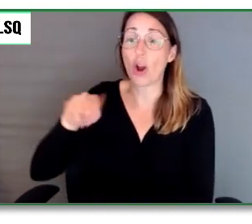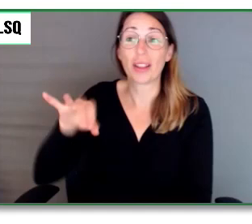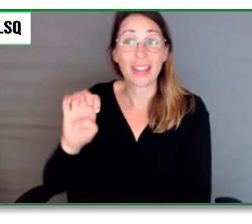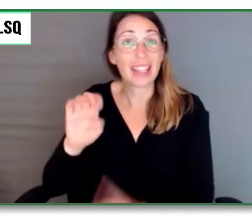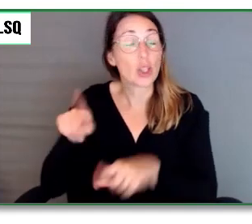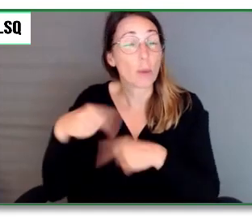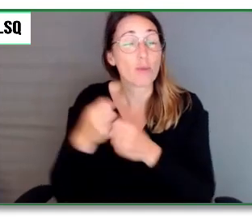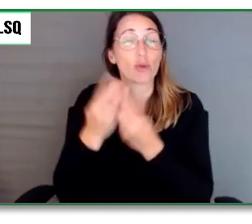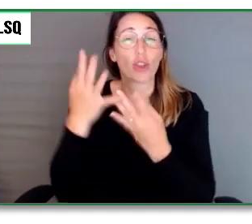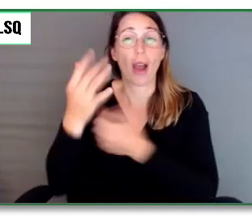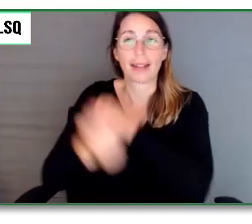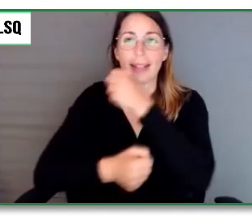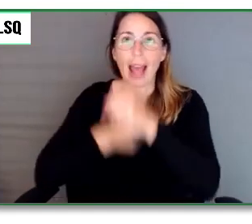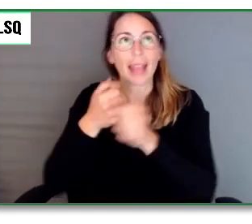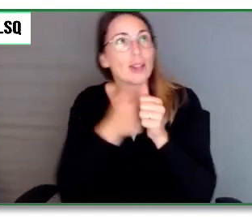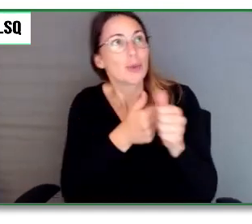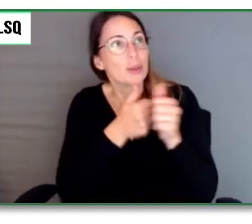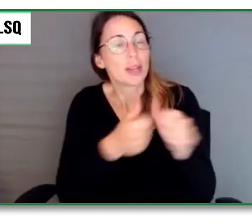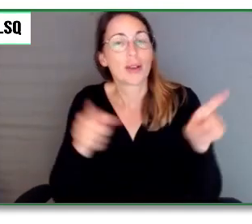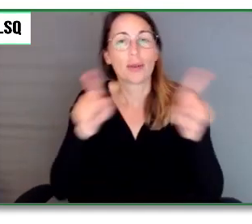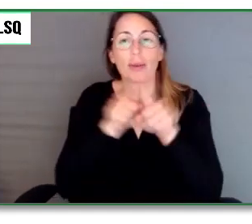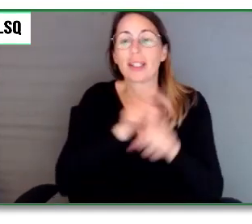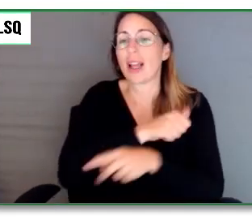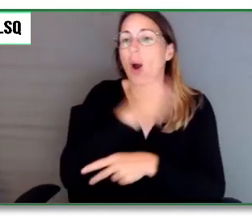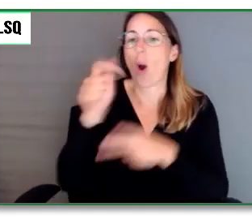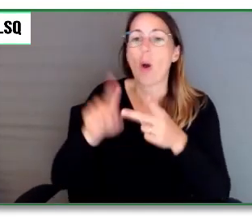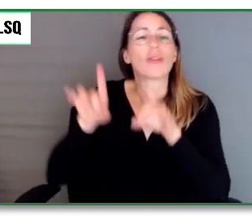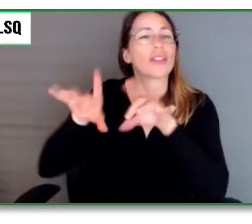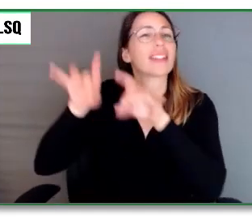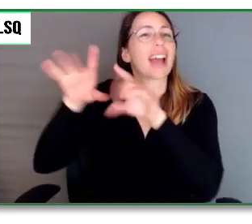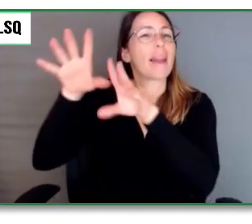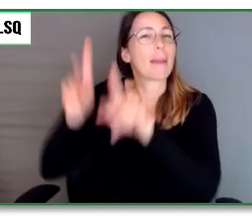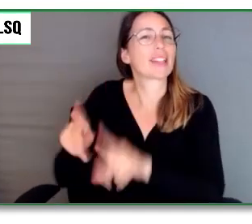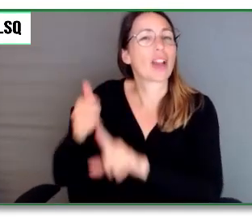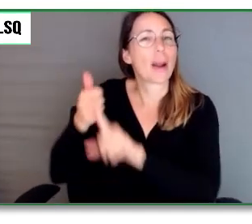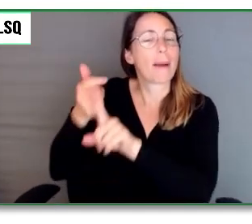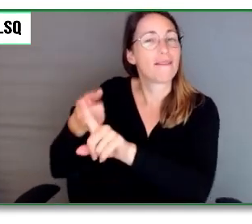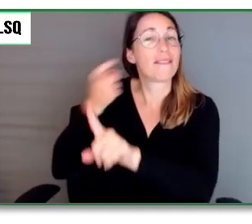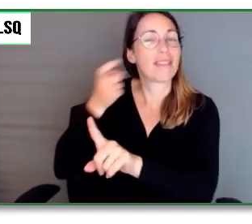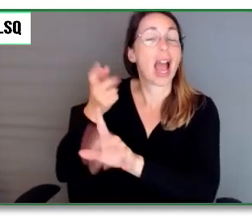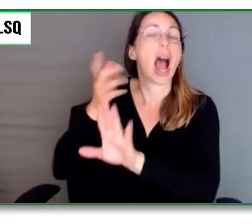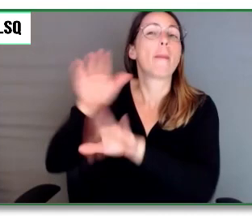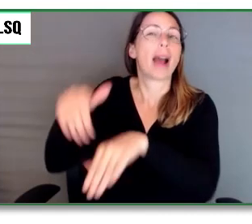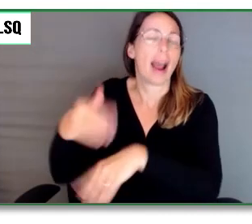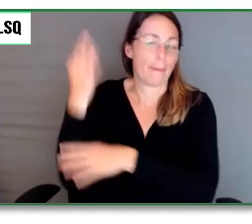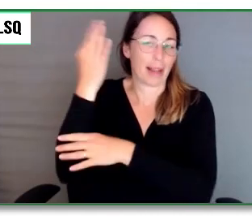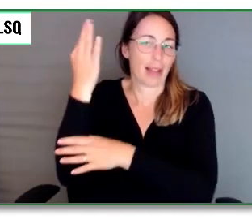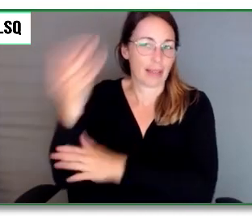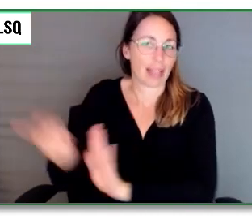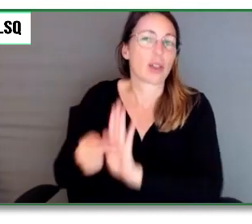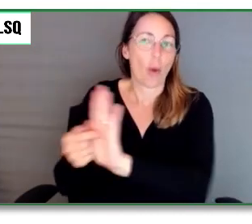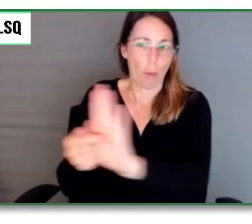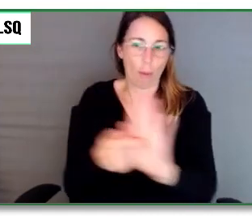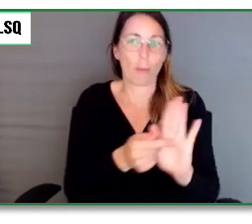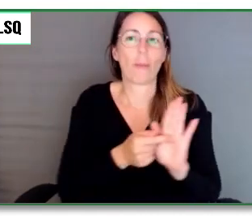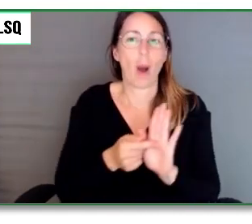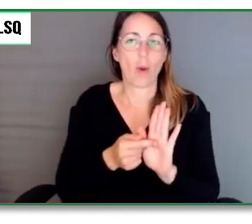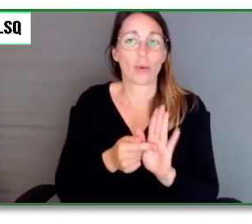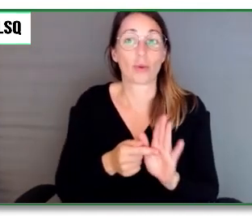Simon Darcy, également, d'Australie, va présenter également. Je travaille avec Tealac et Shira